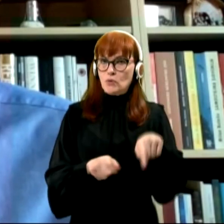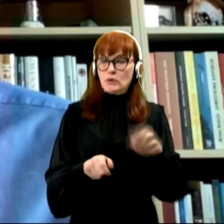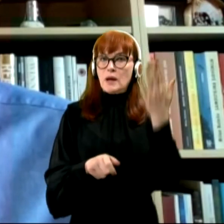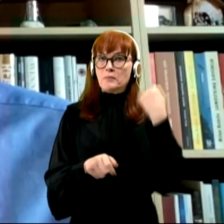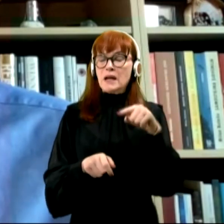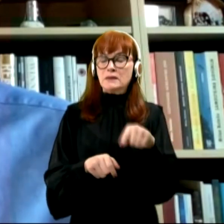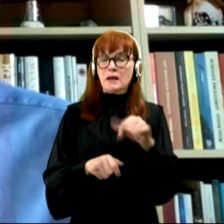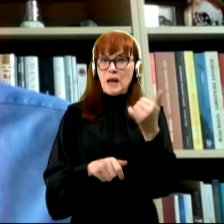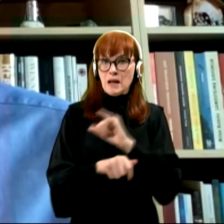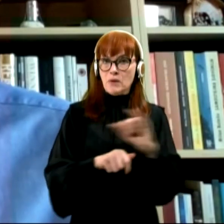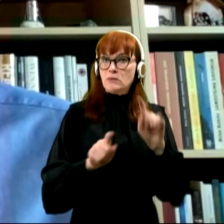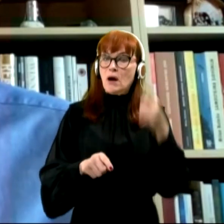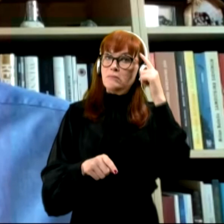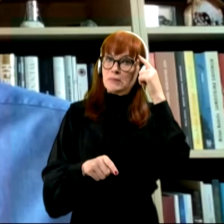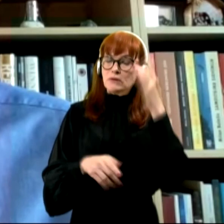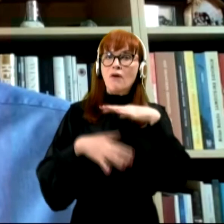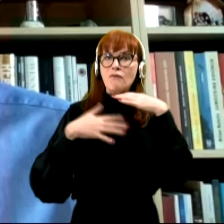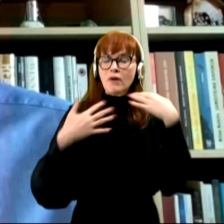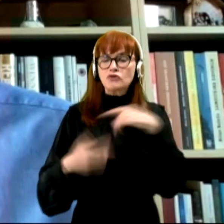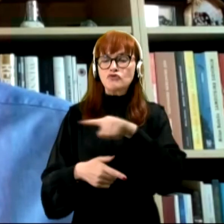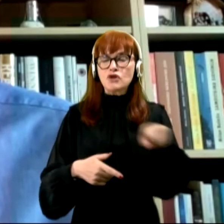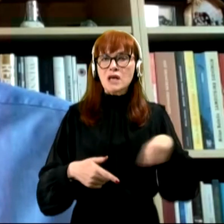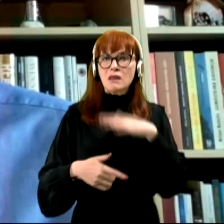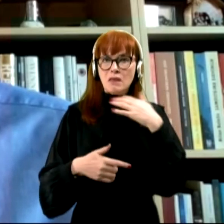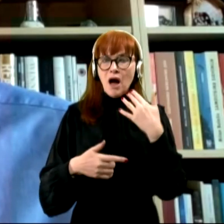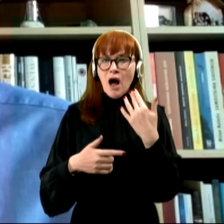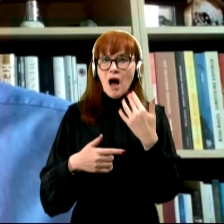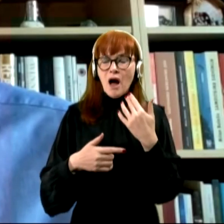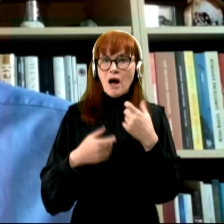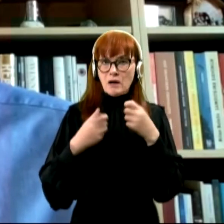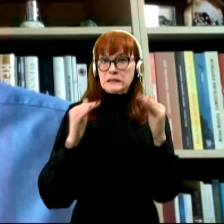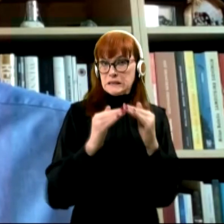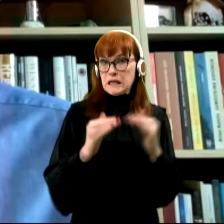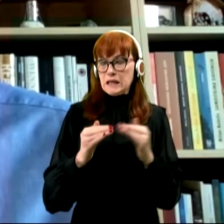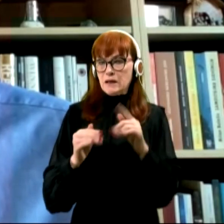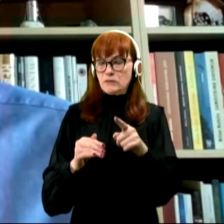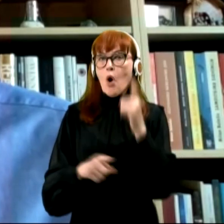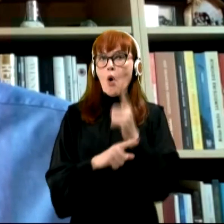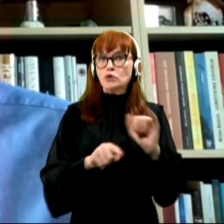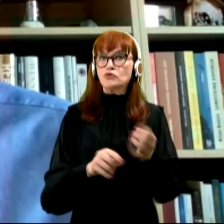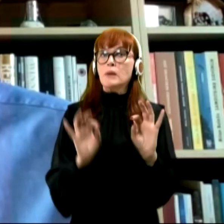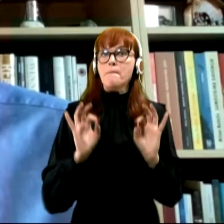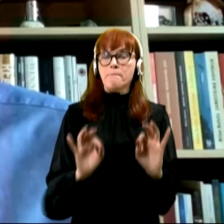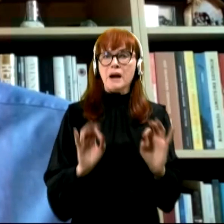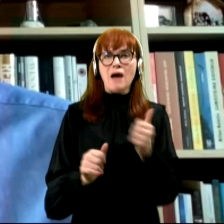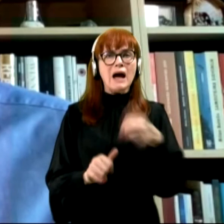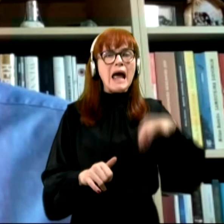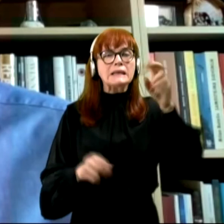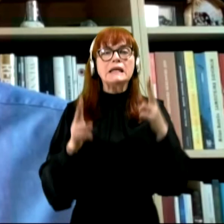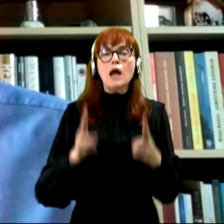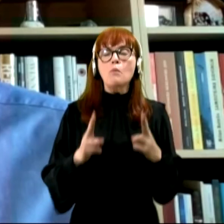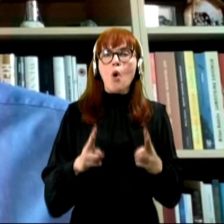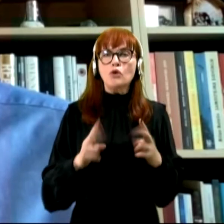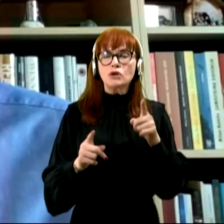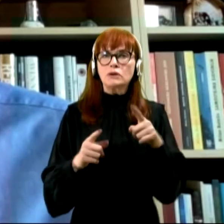letom mislijo. In velika, velika večina soglaša s tem, da je bila odločitev prava, edino možna v